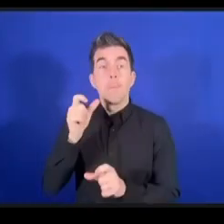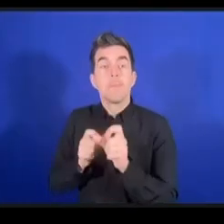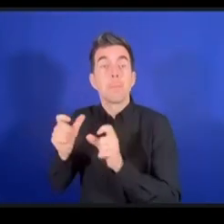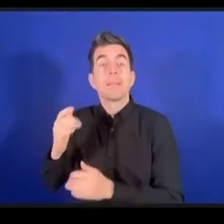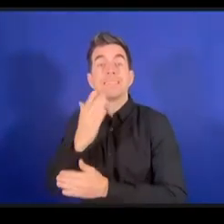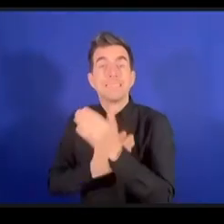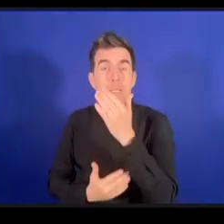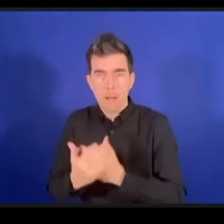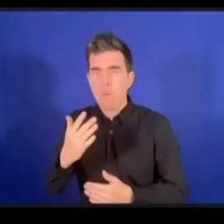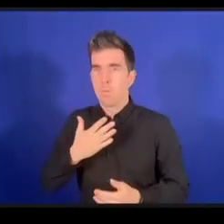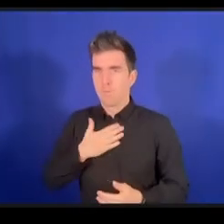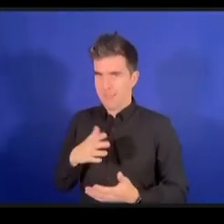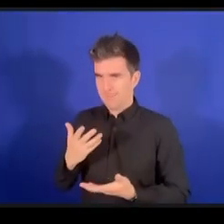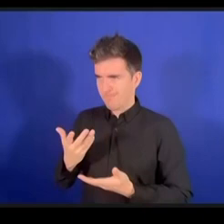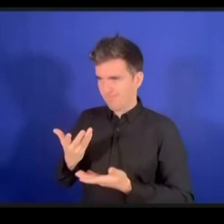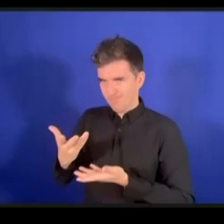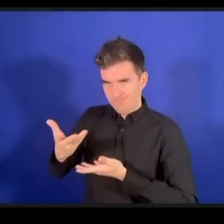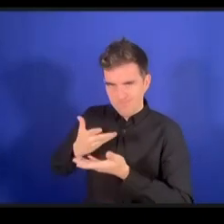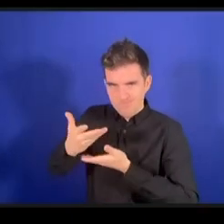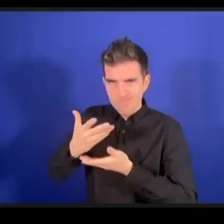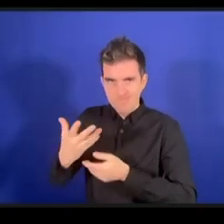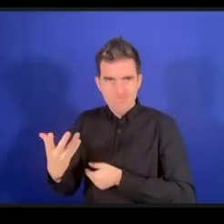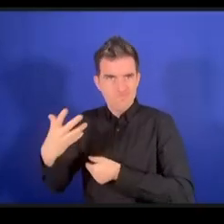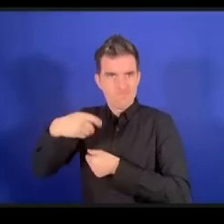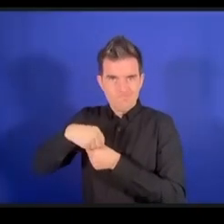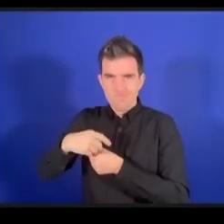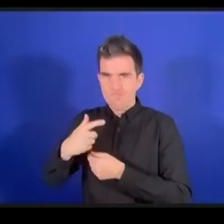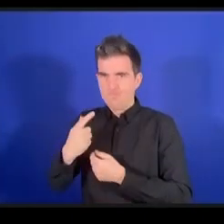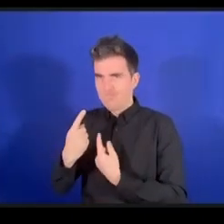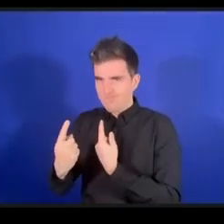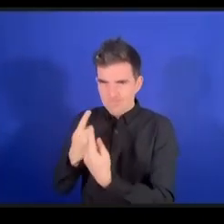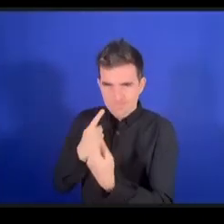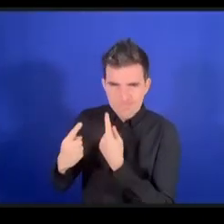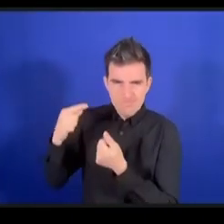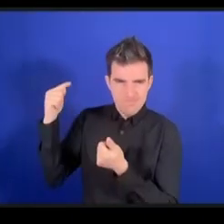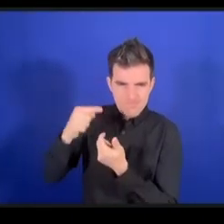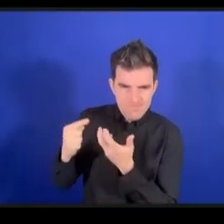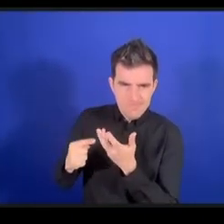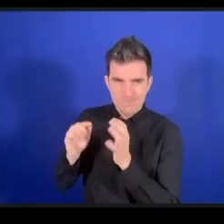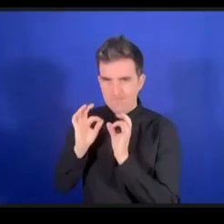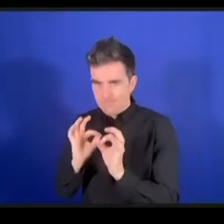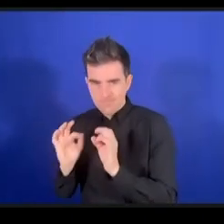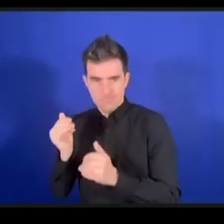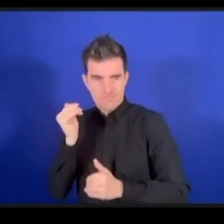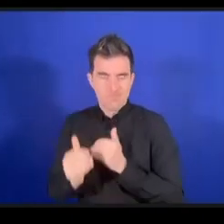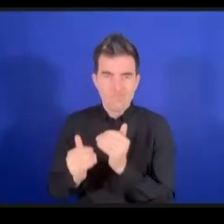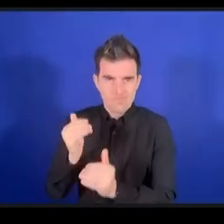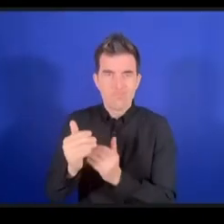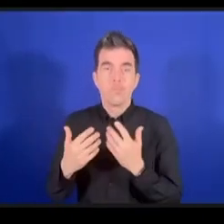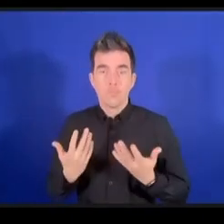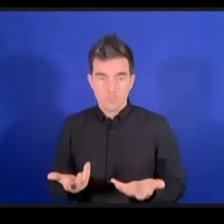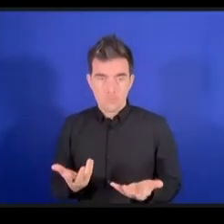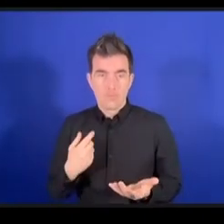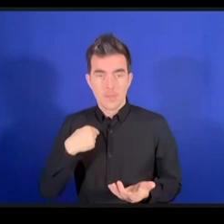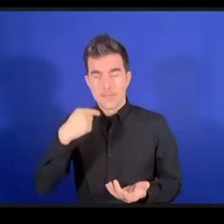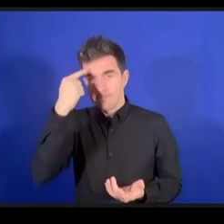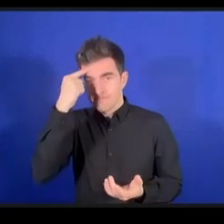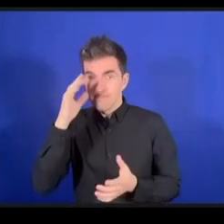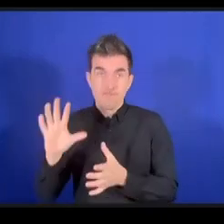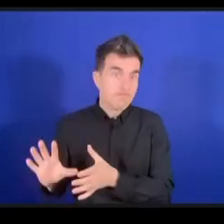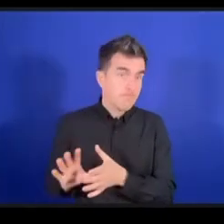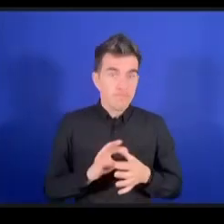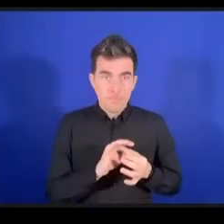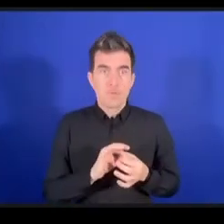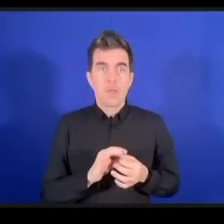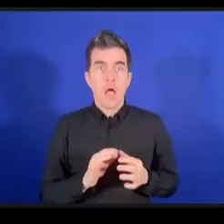أشخاص من ذوي الإعاقة الذين يستفيدون من هذه المبادرات أما فيما يتعلق